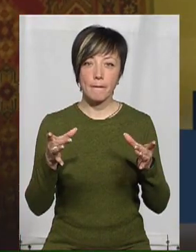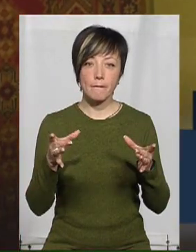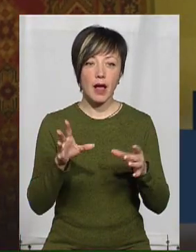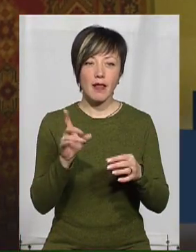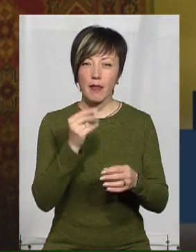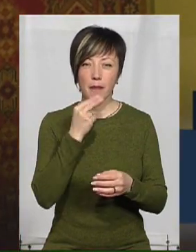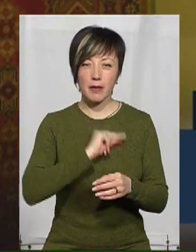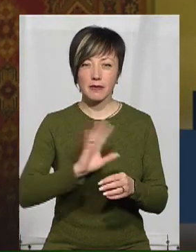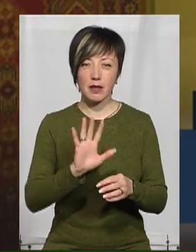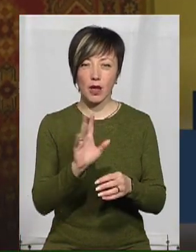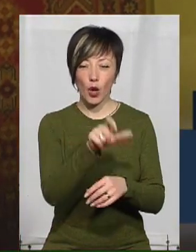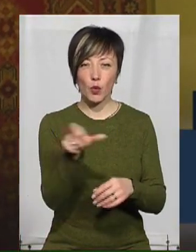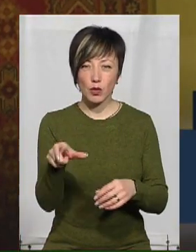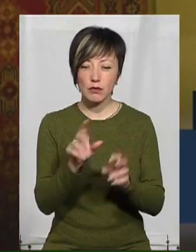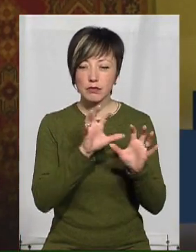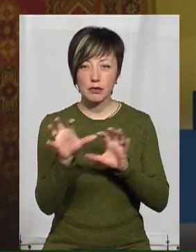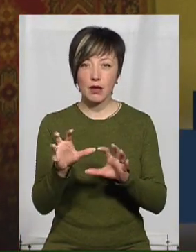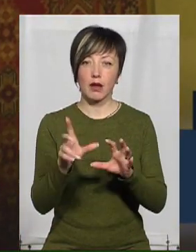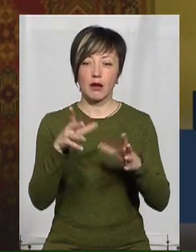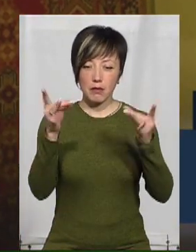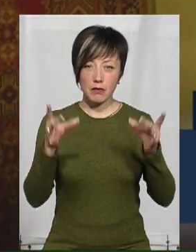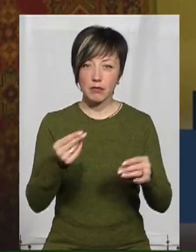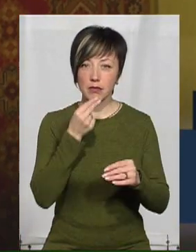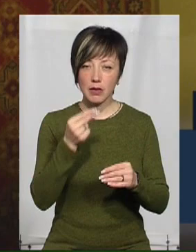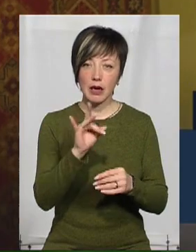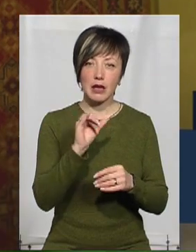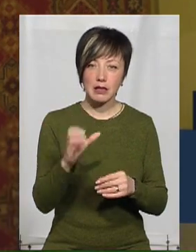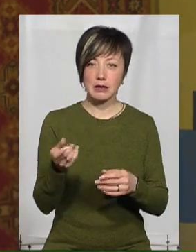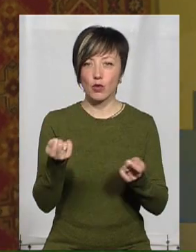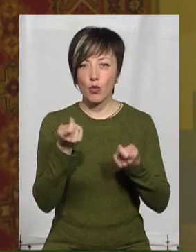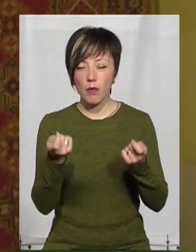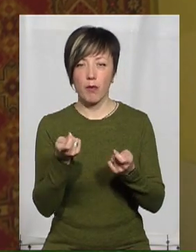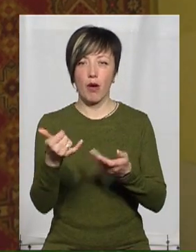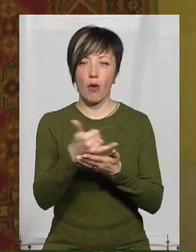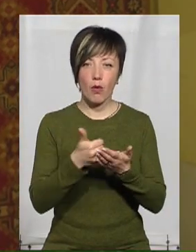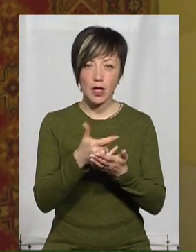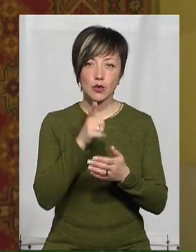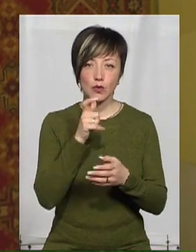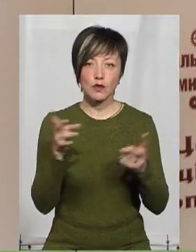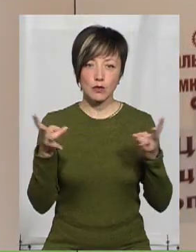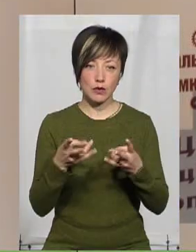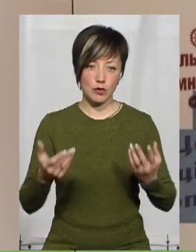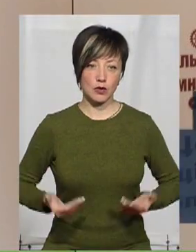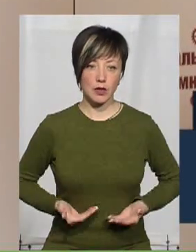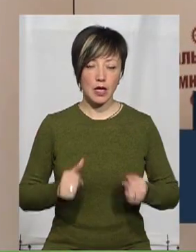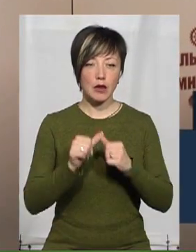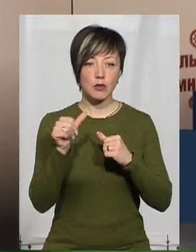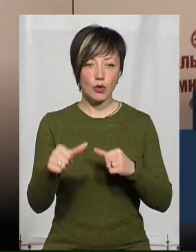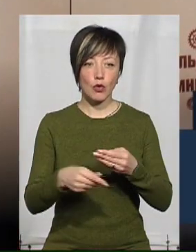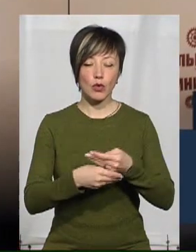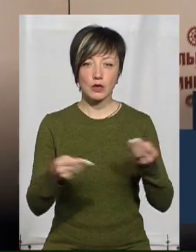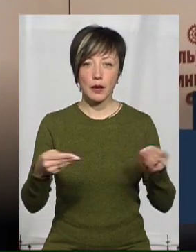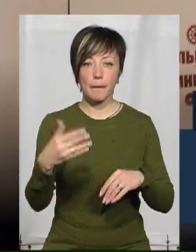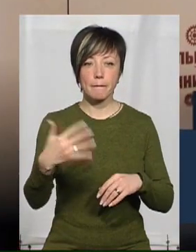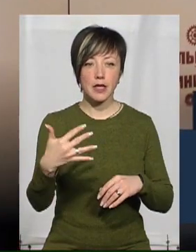крупа, мука, рис, макарони, олія, цукор. Все, що необхідно для проживання. Крім того, ми роздаємо